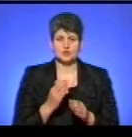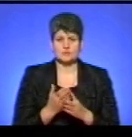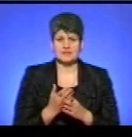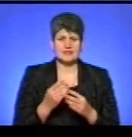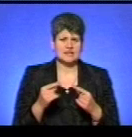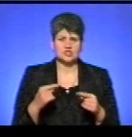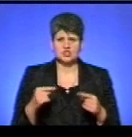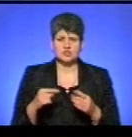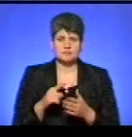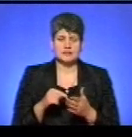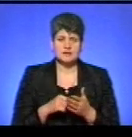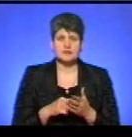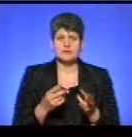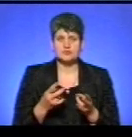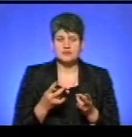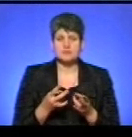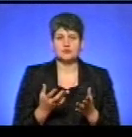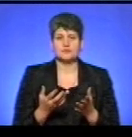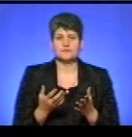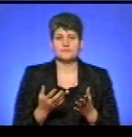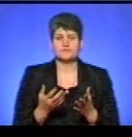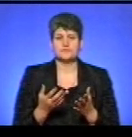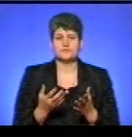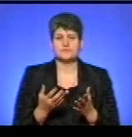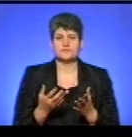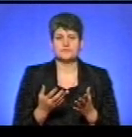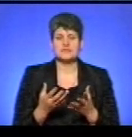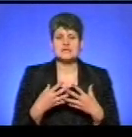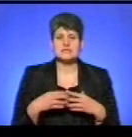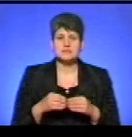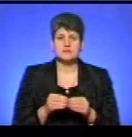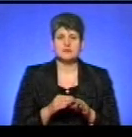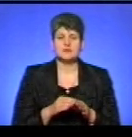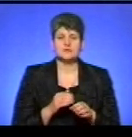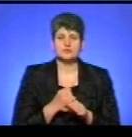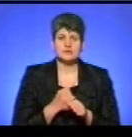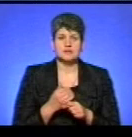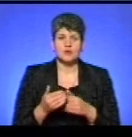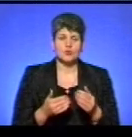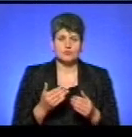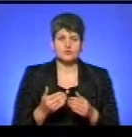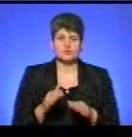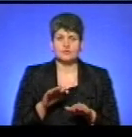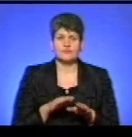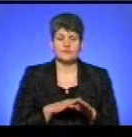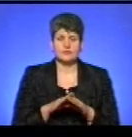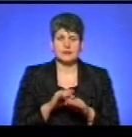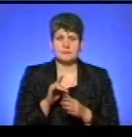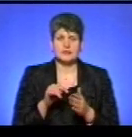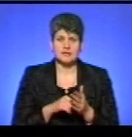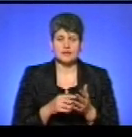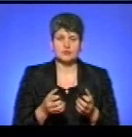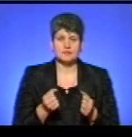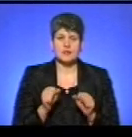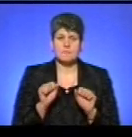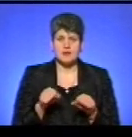Інші питання, які потрібно також зі сторони сім'ї здійснити такі кроки, щоб регулювати питання для отримання